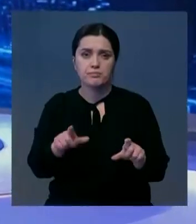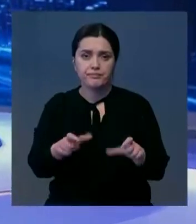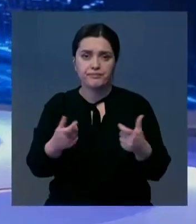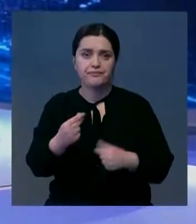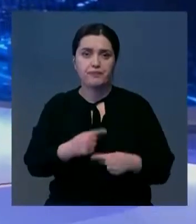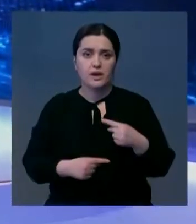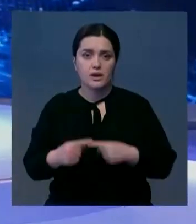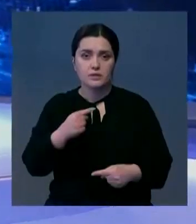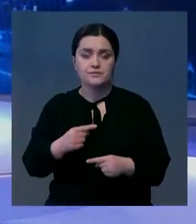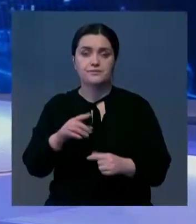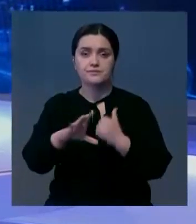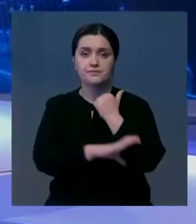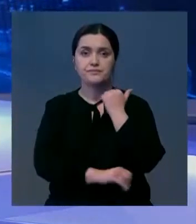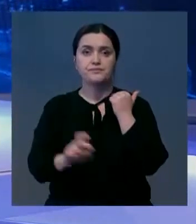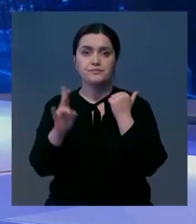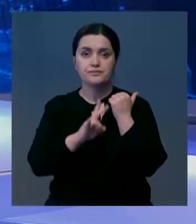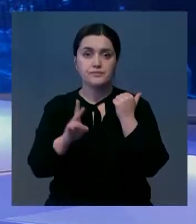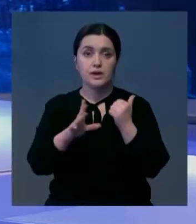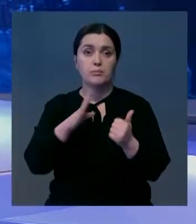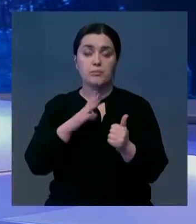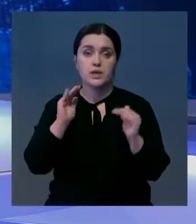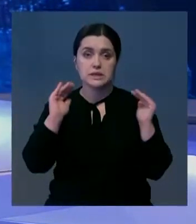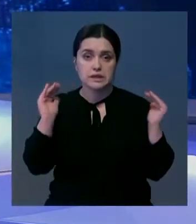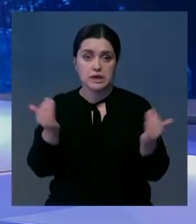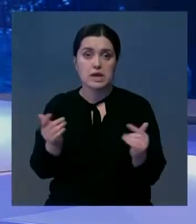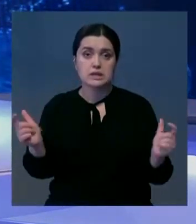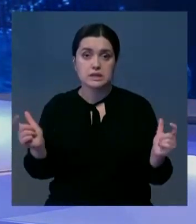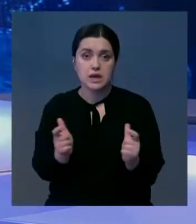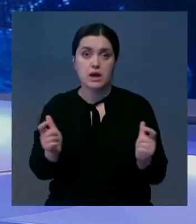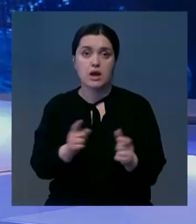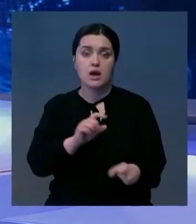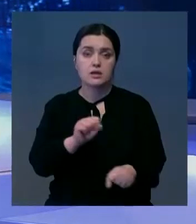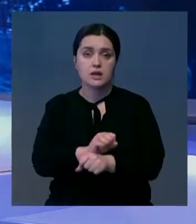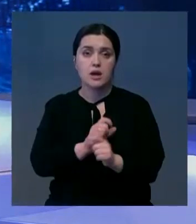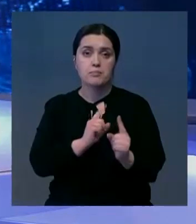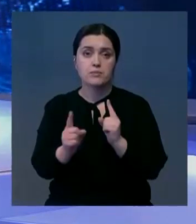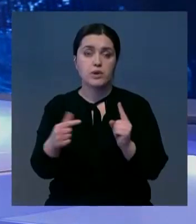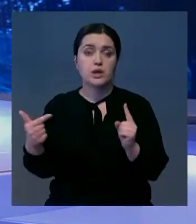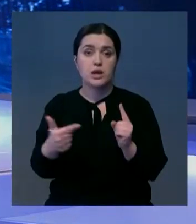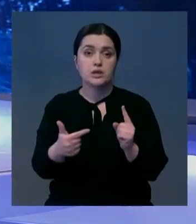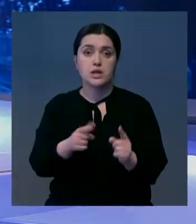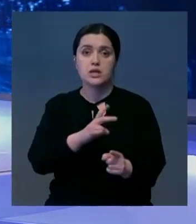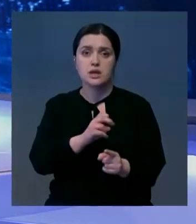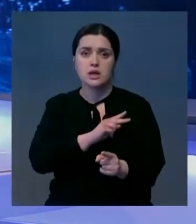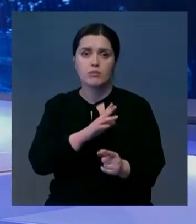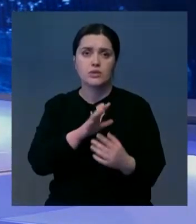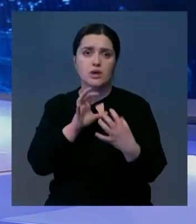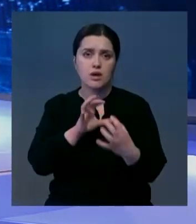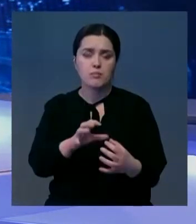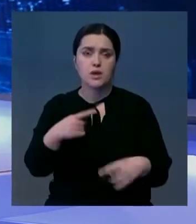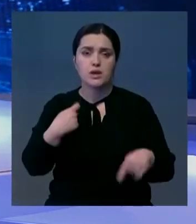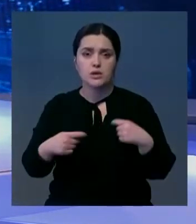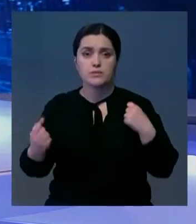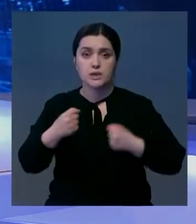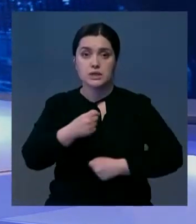мобильности граждан. Напомню, в конце ноября страна была вынуждена изолироваться и остановить перемещение граждан. Не работал общественный транспорт,